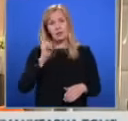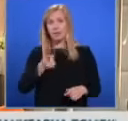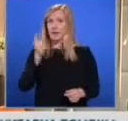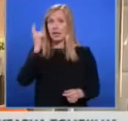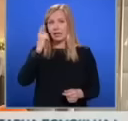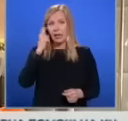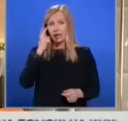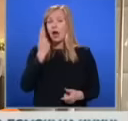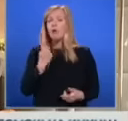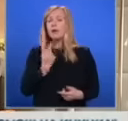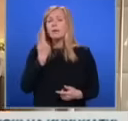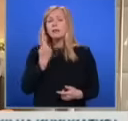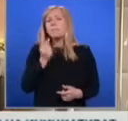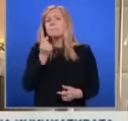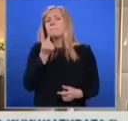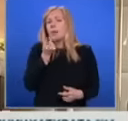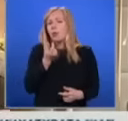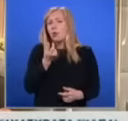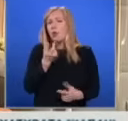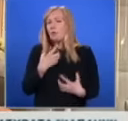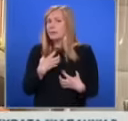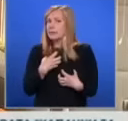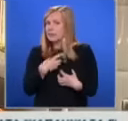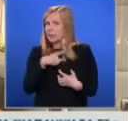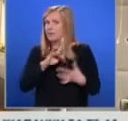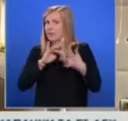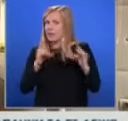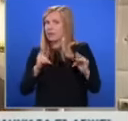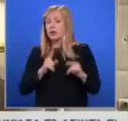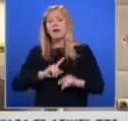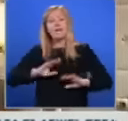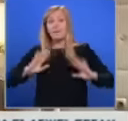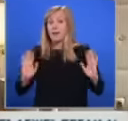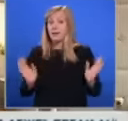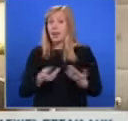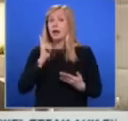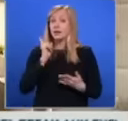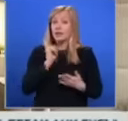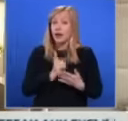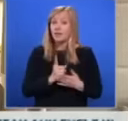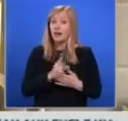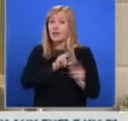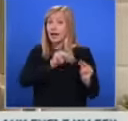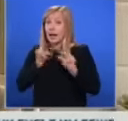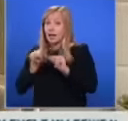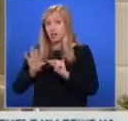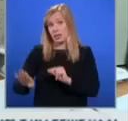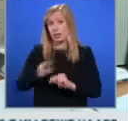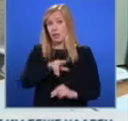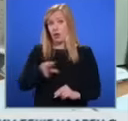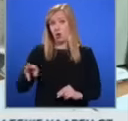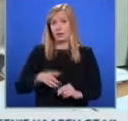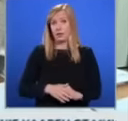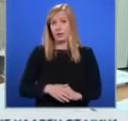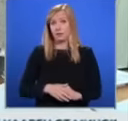че ако има най-малкото претеснение в киберпространството, трябва веднага да го кажат на родителите си.